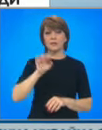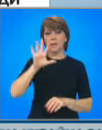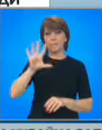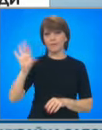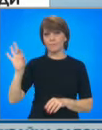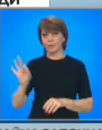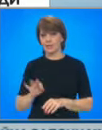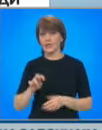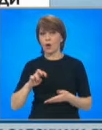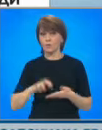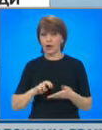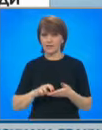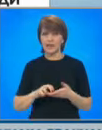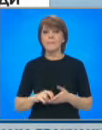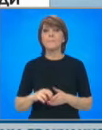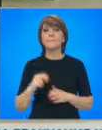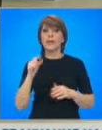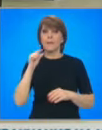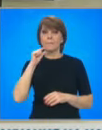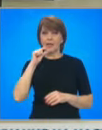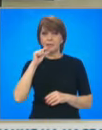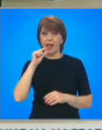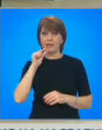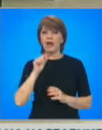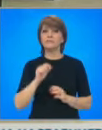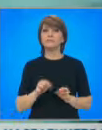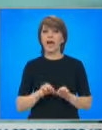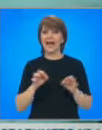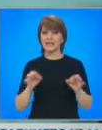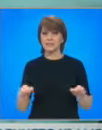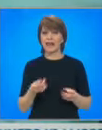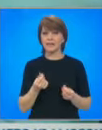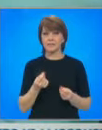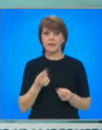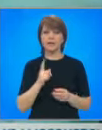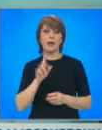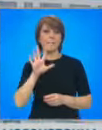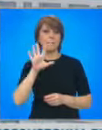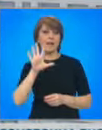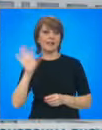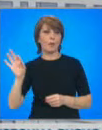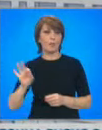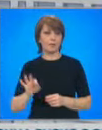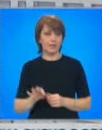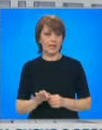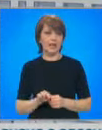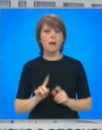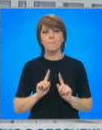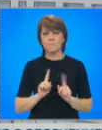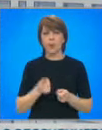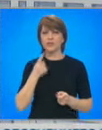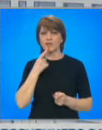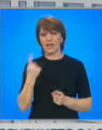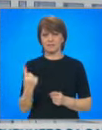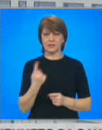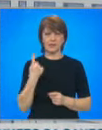Но има и още едно условие. Минималният размер на сметките трябва да бъде над 5% от оперативните разходи. Може да бъде сезонно